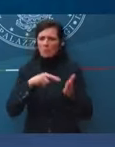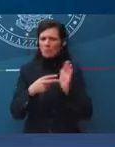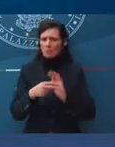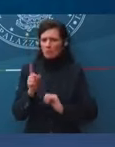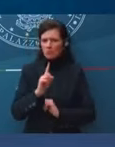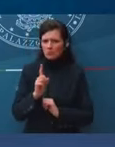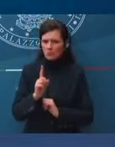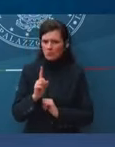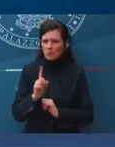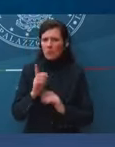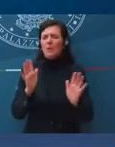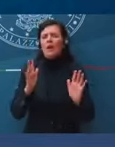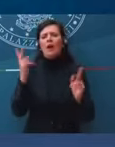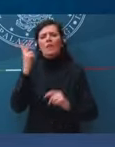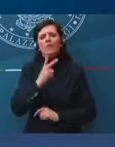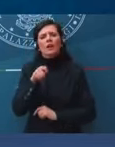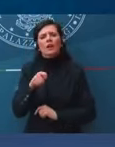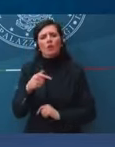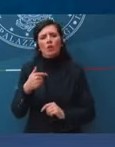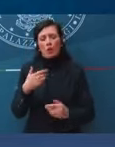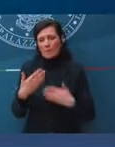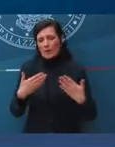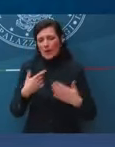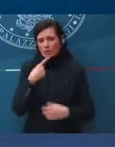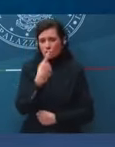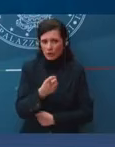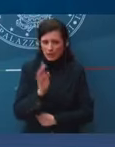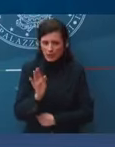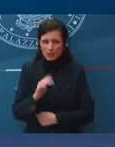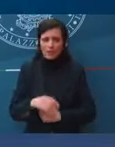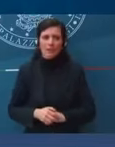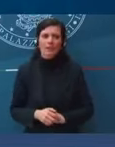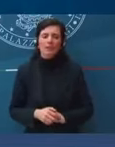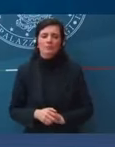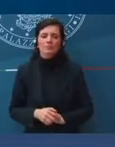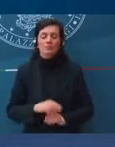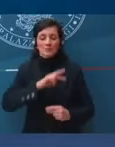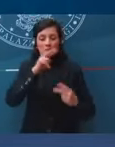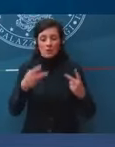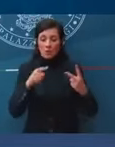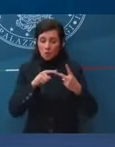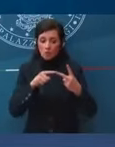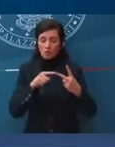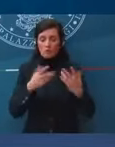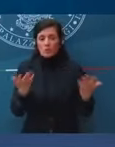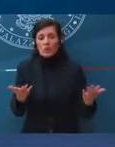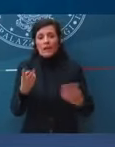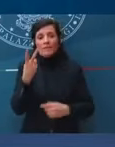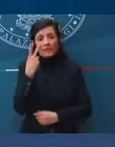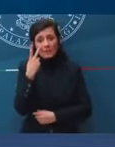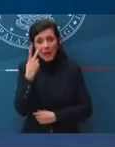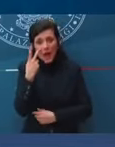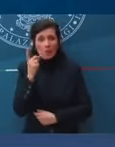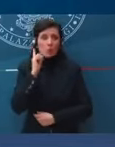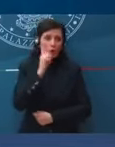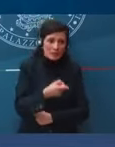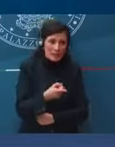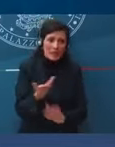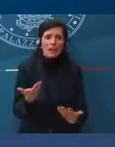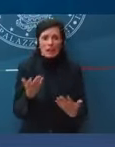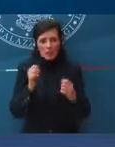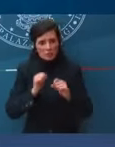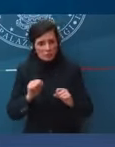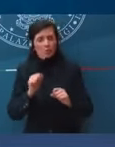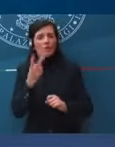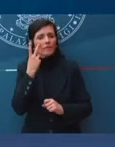Ma è, come dico, è presto. La seconda domanda riguarda, ordineremo eventualmente, vediamo. Ora il punto è